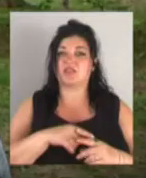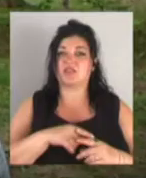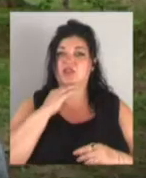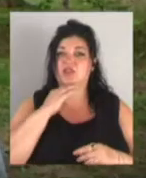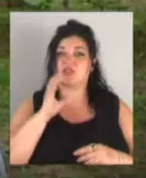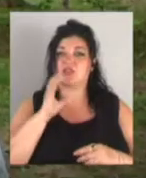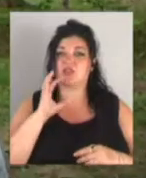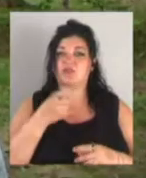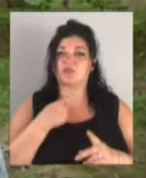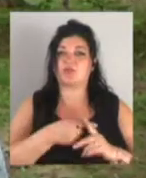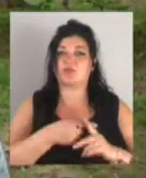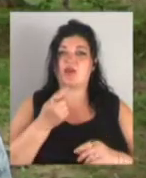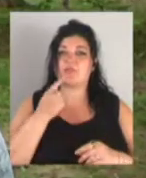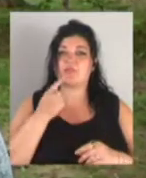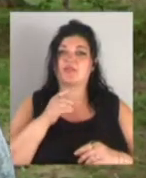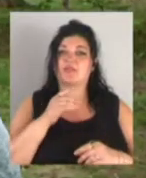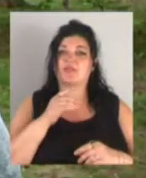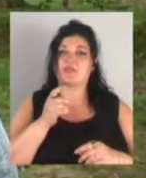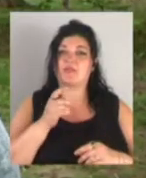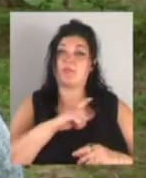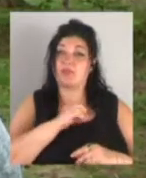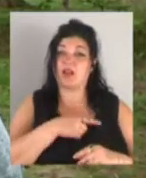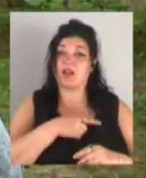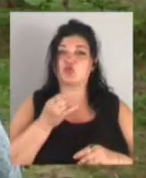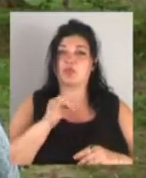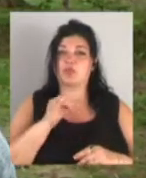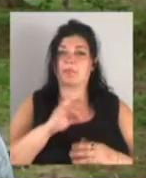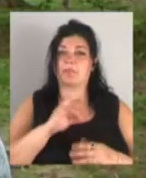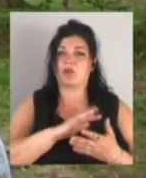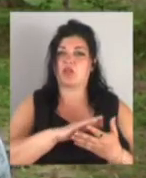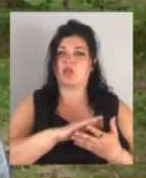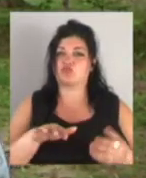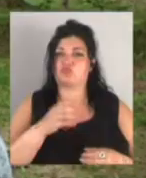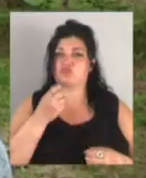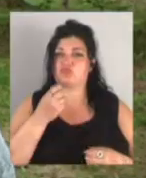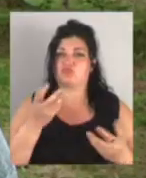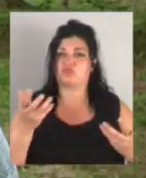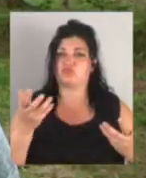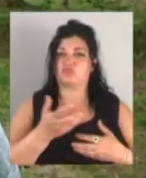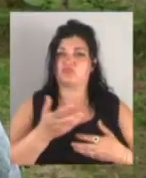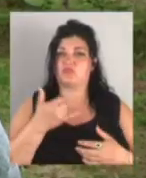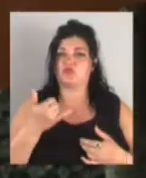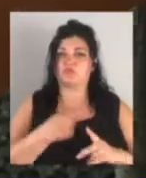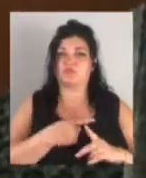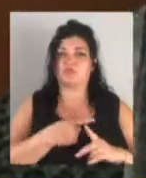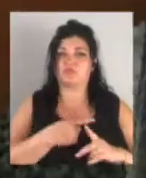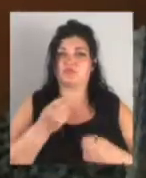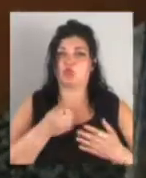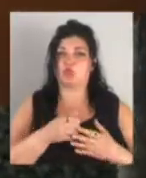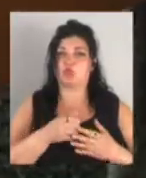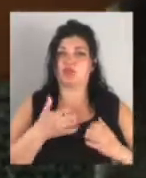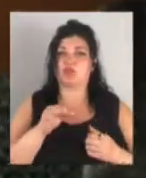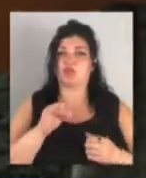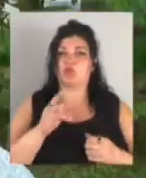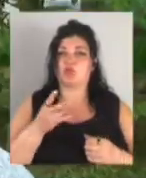що обільно, ще й продовжительно. Тобто, зараз у нього достатньо продовжительне цвітіння до середини, де-то іюня буде. І потім